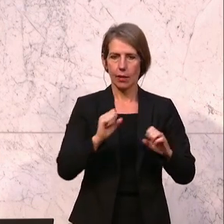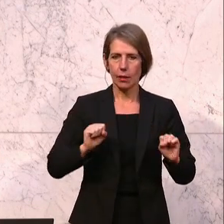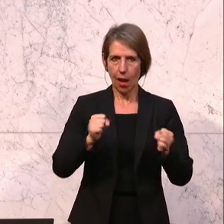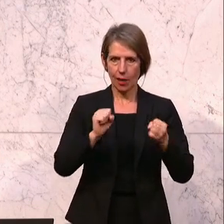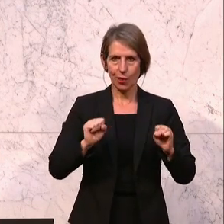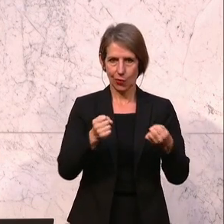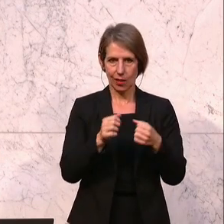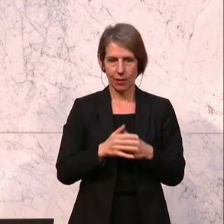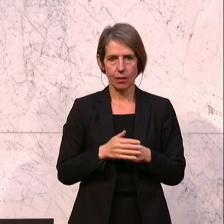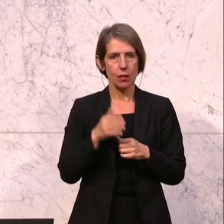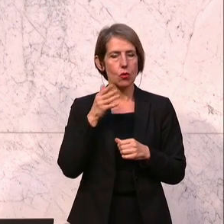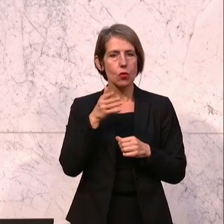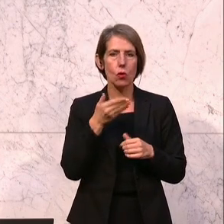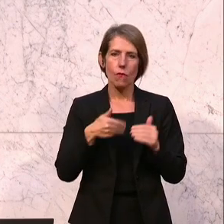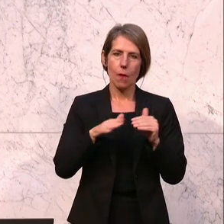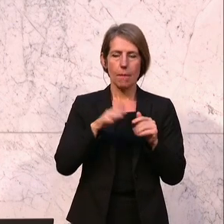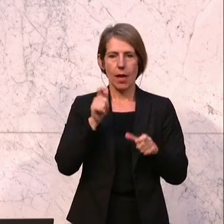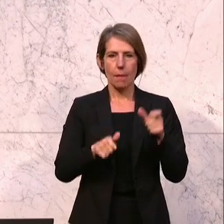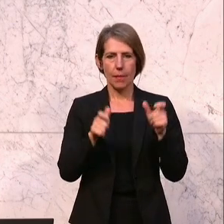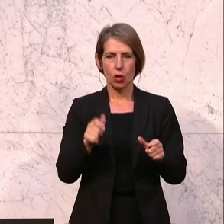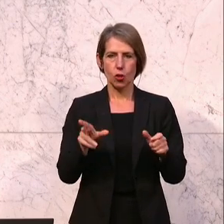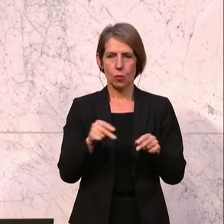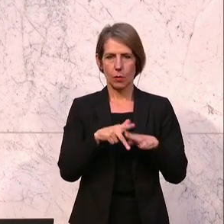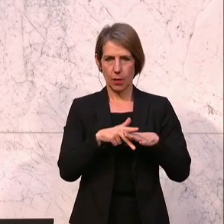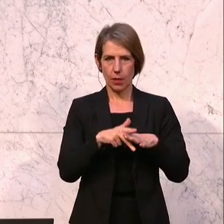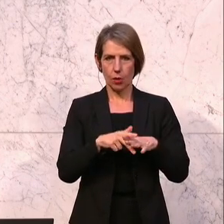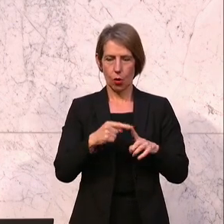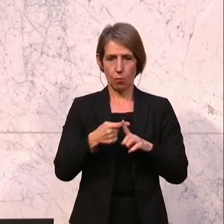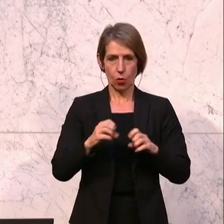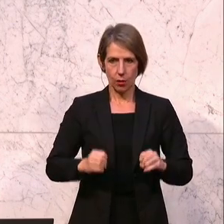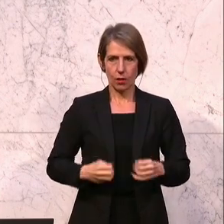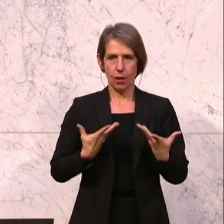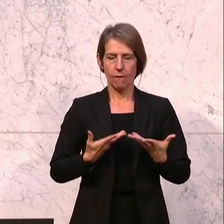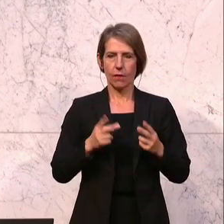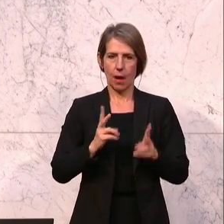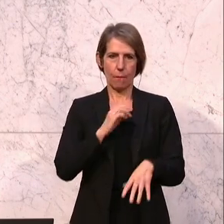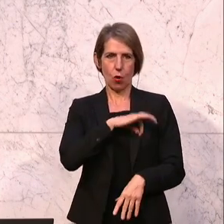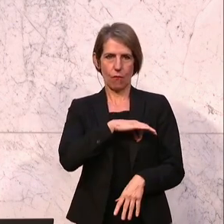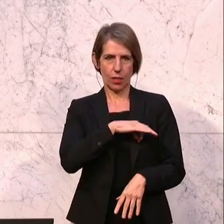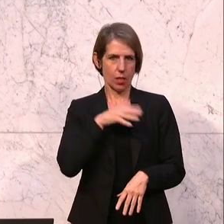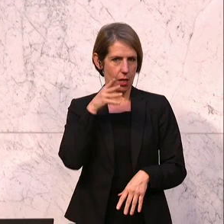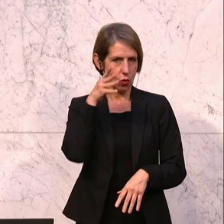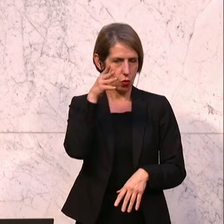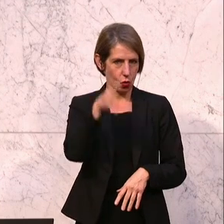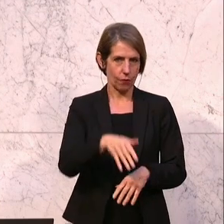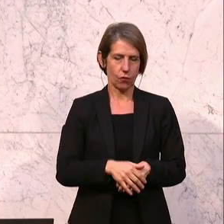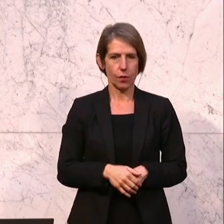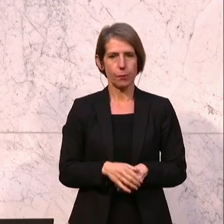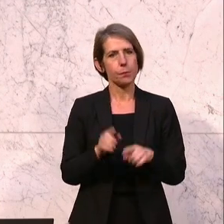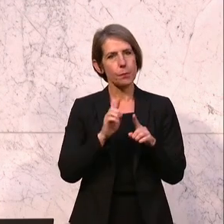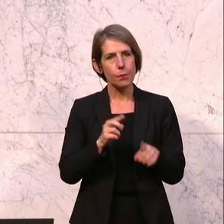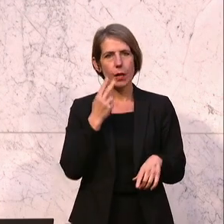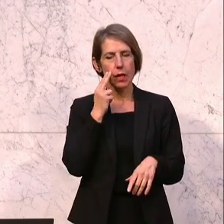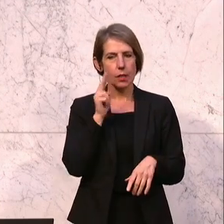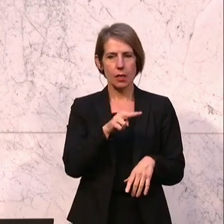zukünftig noch mehr Menschen mit Behinderungen von den positiven Effekten des Sports profitieren. Ein weiterer Aspekt, der mir im